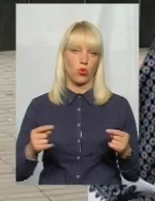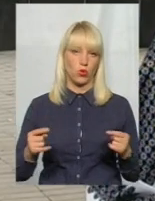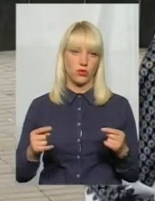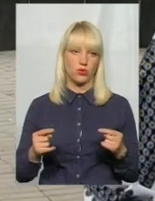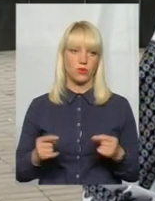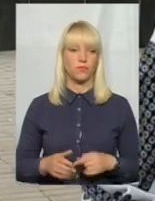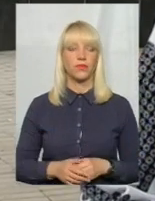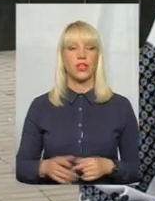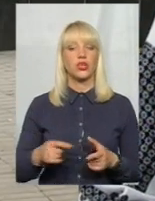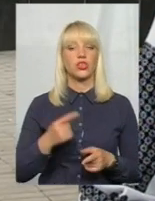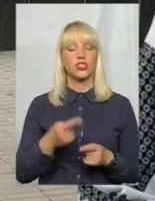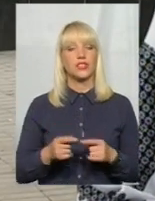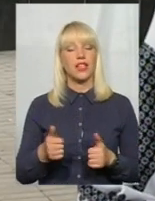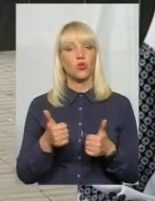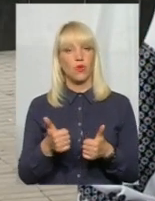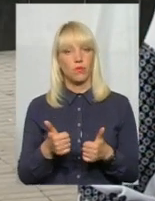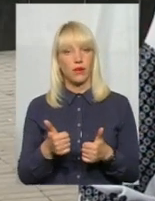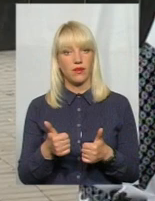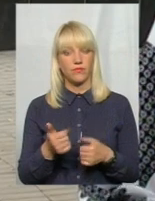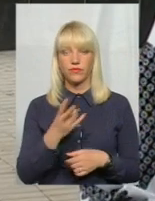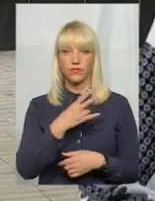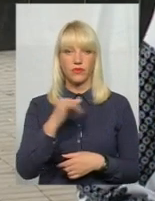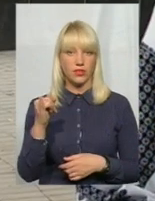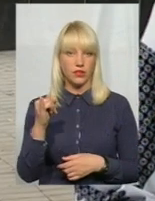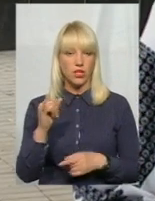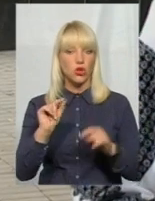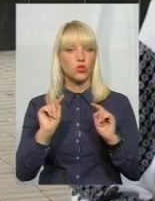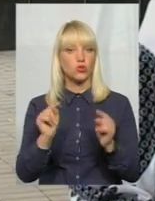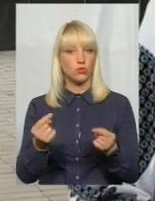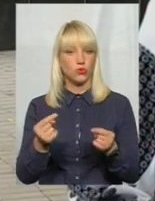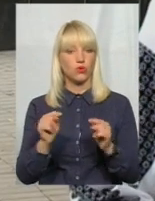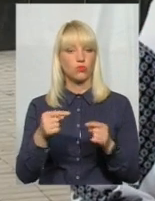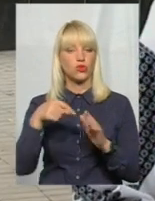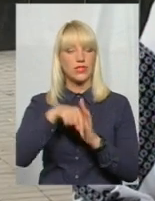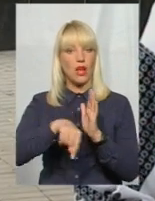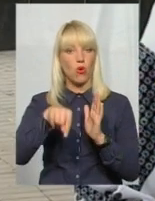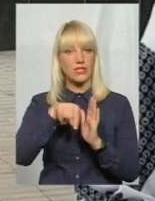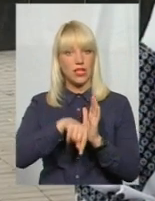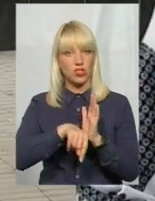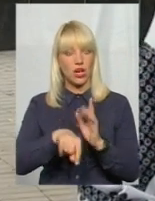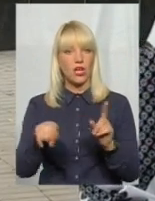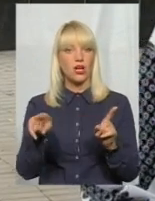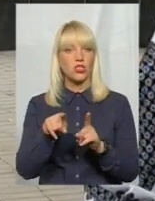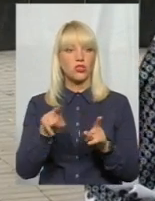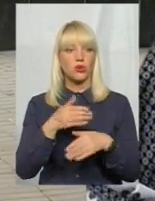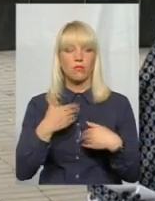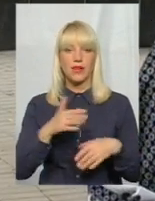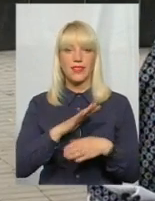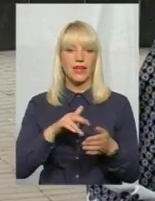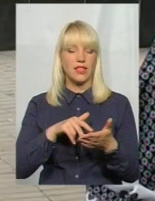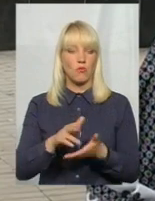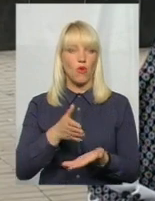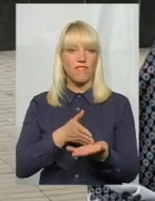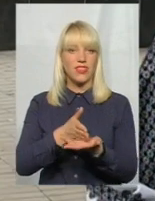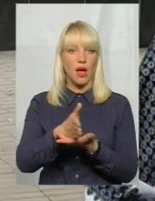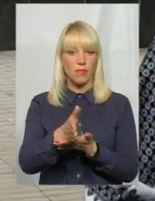Чи це добре? Ні. Чому? Тому що це означає, що ми аж ніяк не йдемо в напрямку